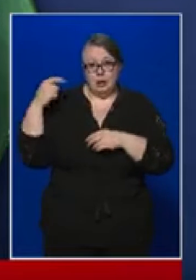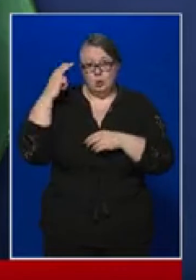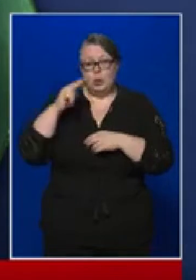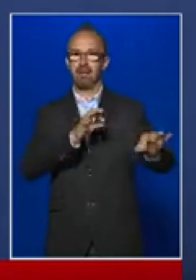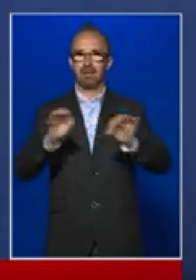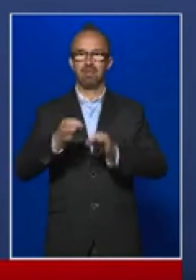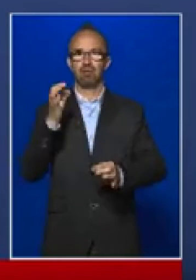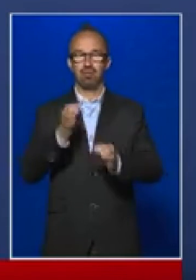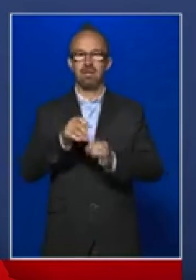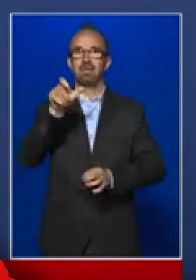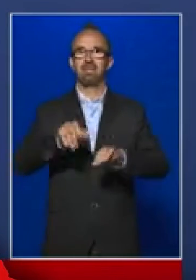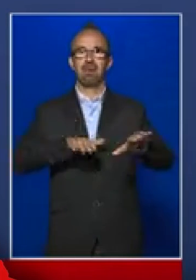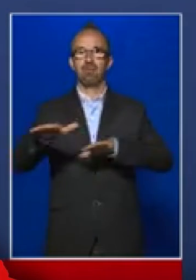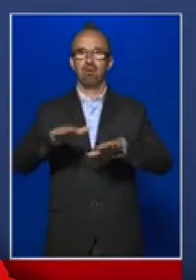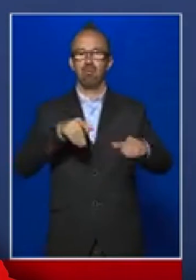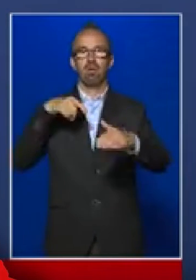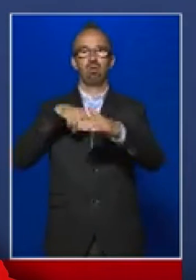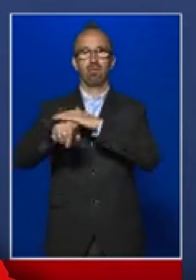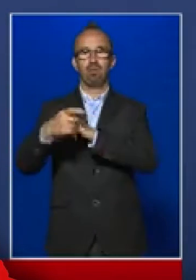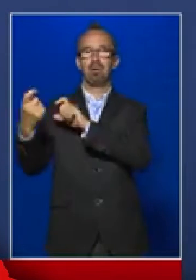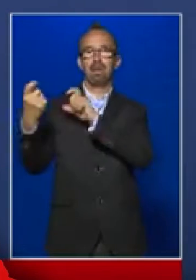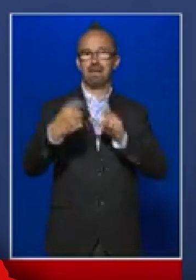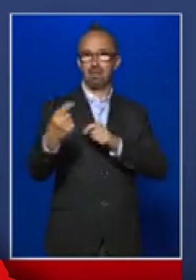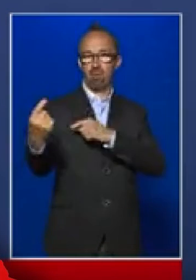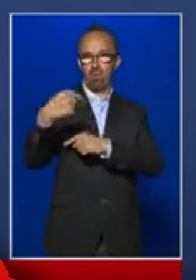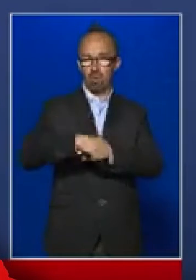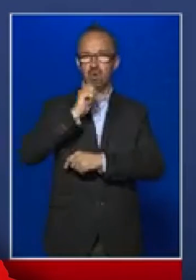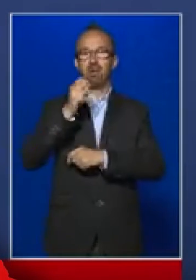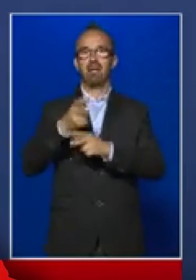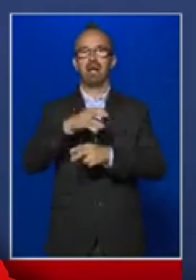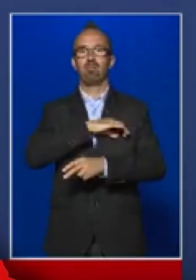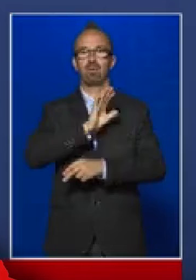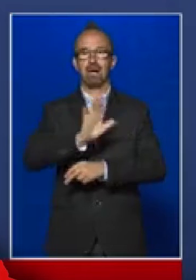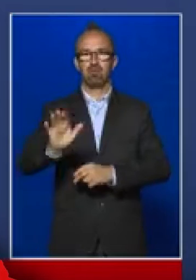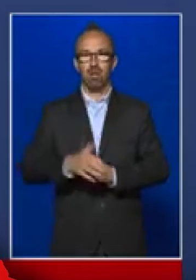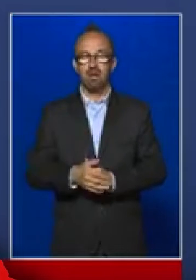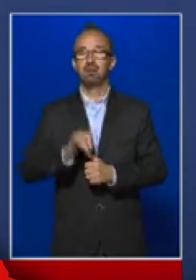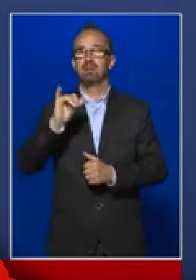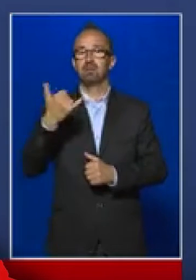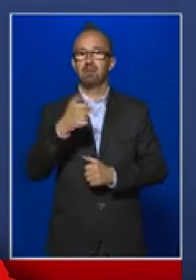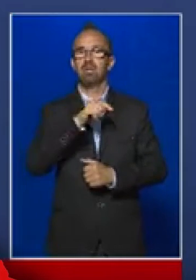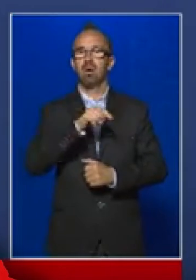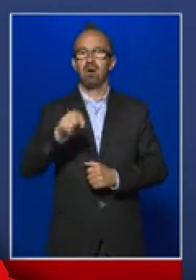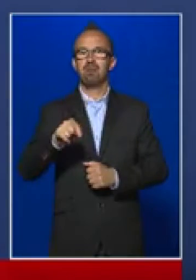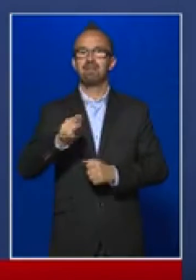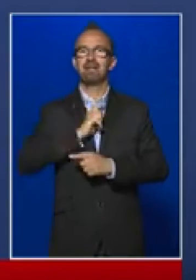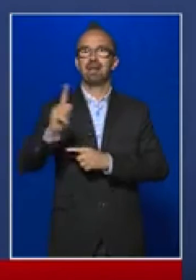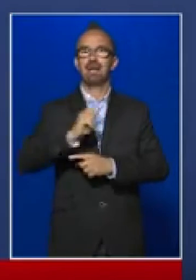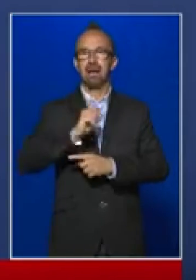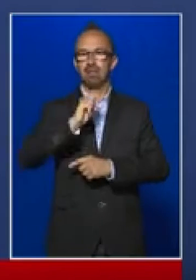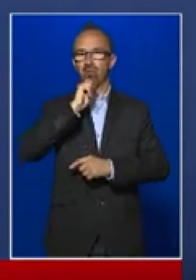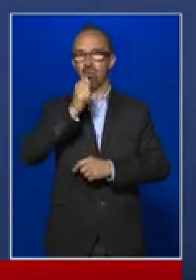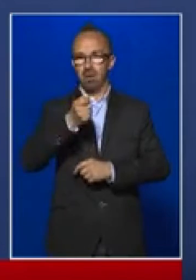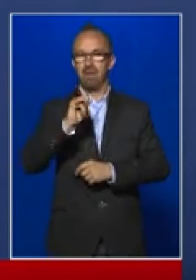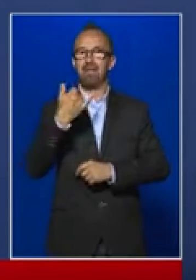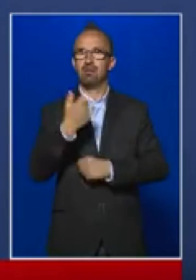magyar oldalon. A személyforgalomban külföldről hazaérkező magyar állampolgárok részére, valamint azoknak az ingázó magyar és